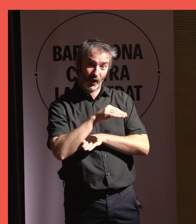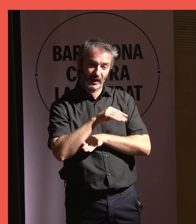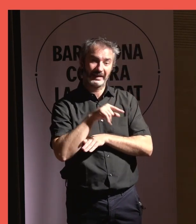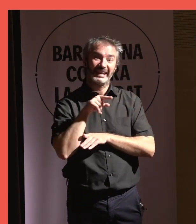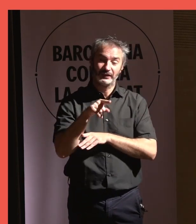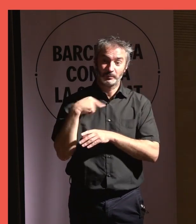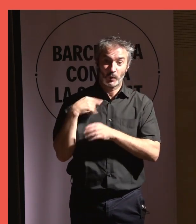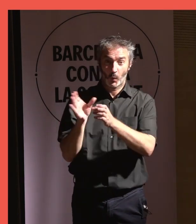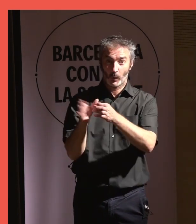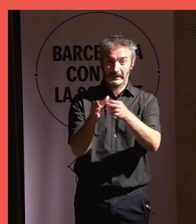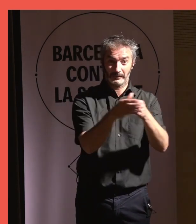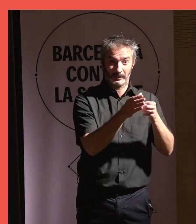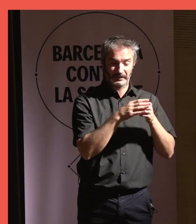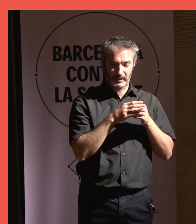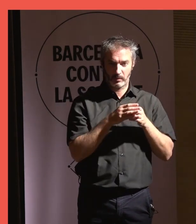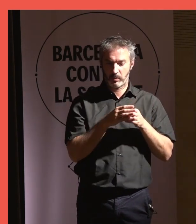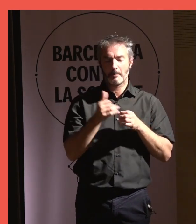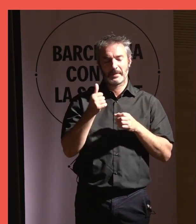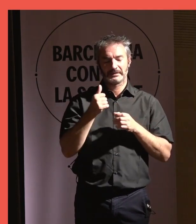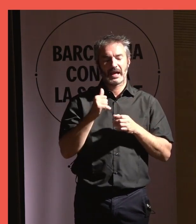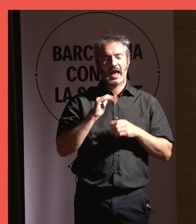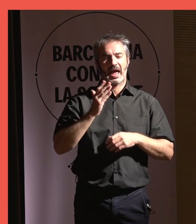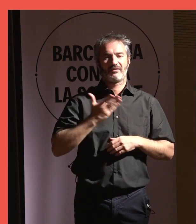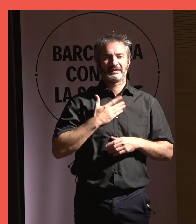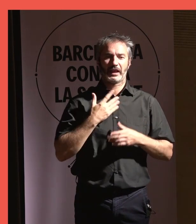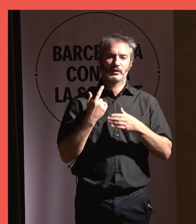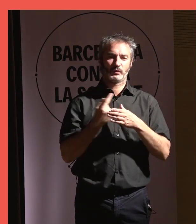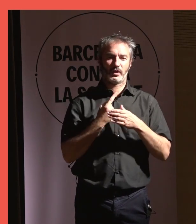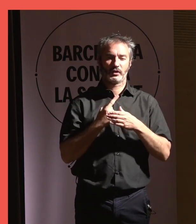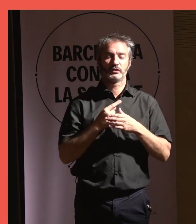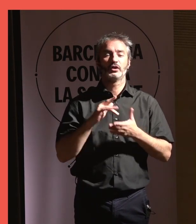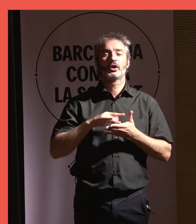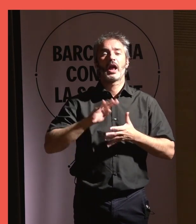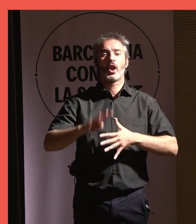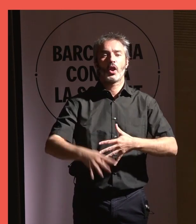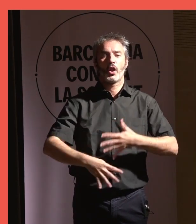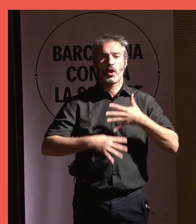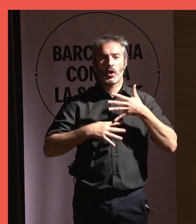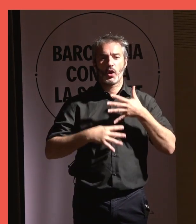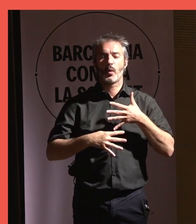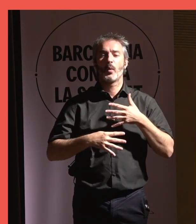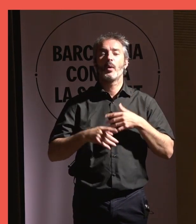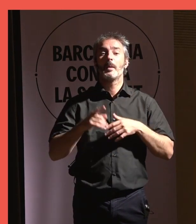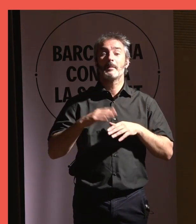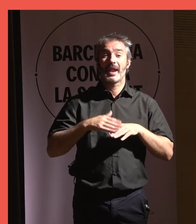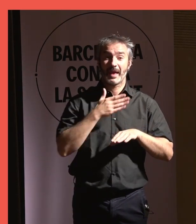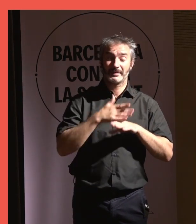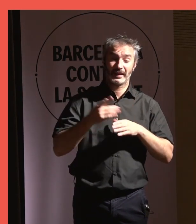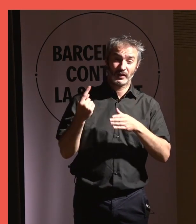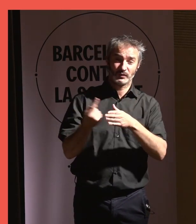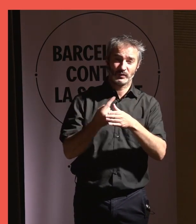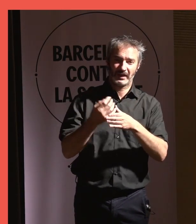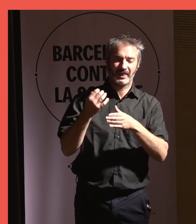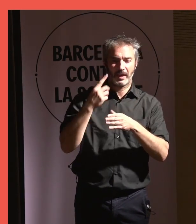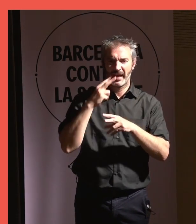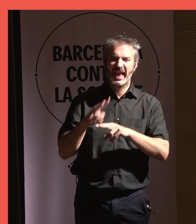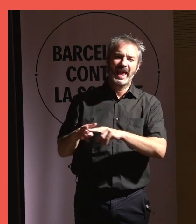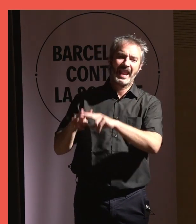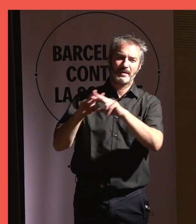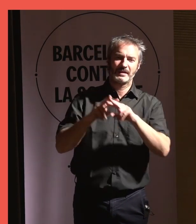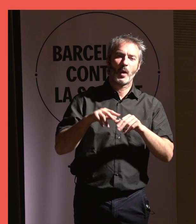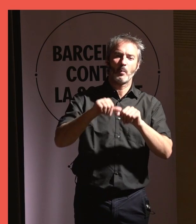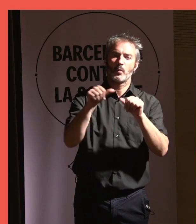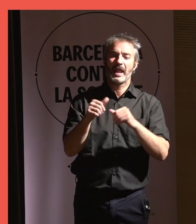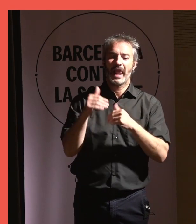gunts dels col·lectius que pateixen més soledats. Conclusió número 9. Per fer front a la soledat s'ha de revisar el model d